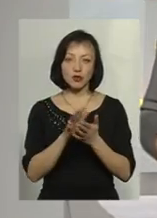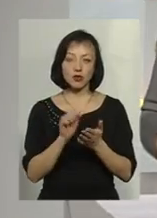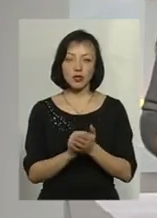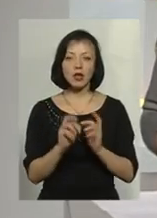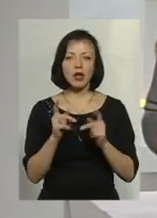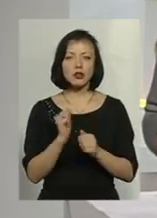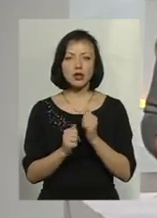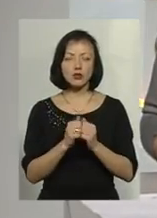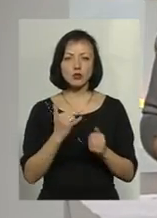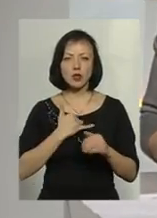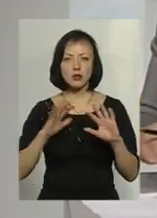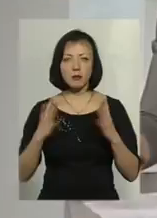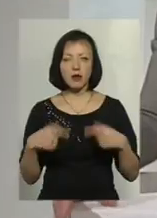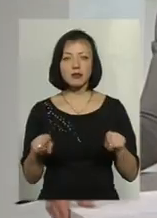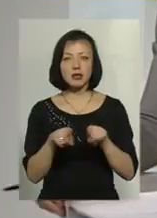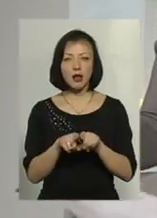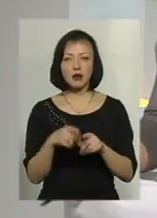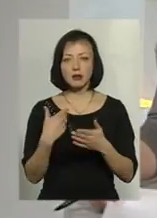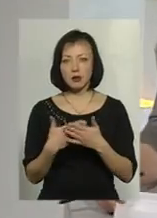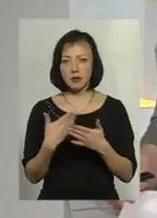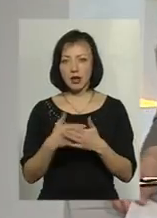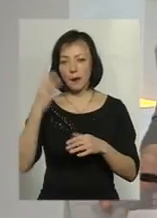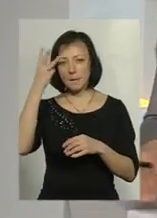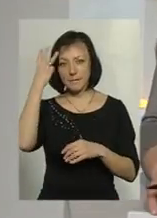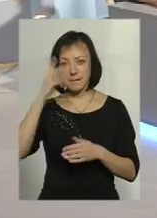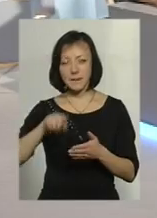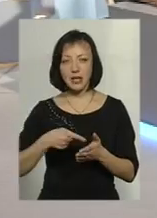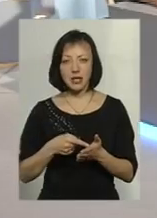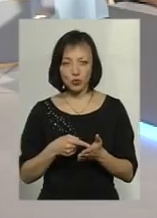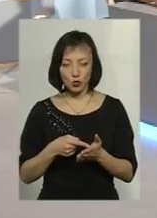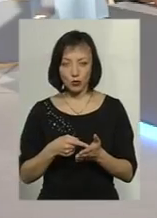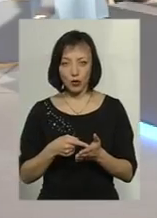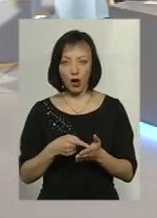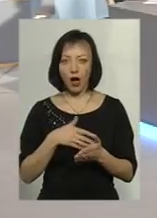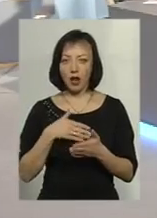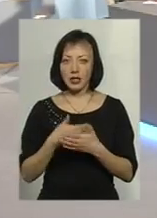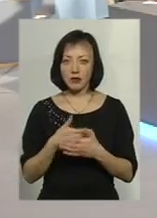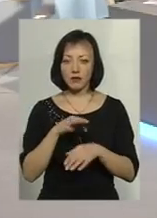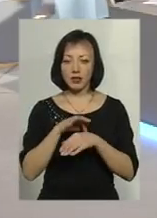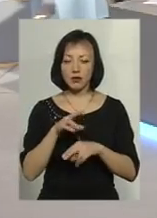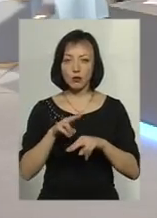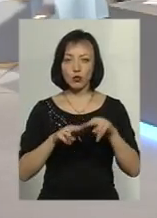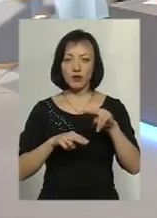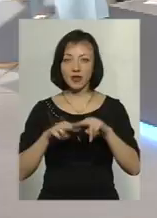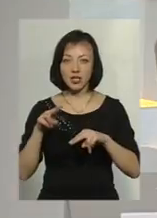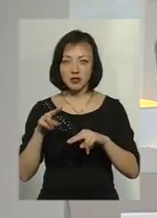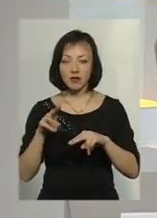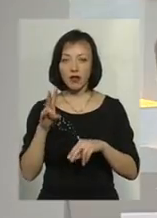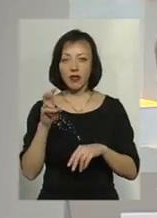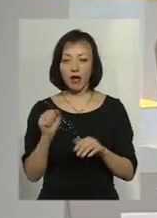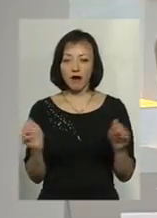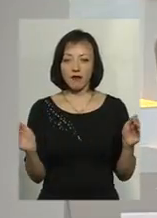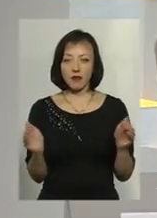часто в нас трапляється так, що, до прикладу, у Хмельницькому активно ведеться будівництво на